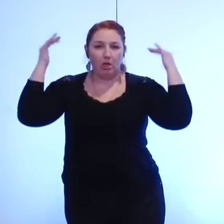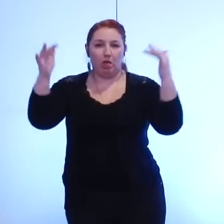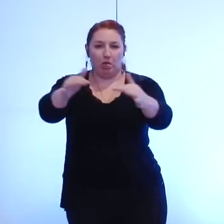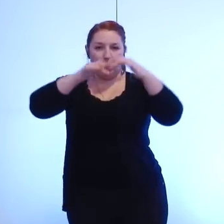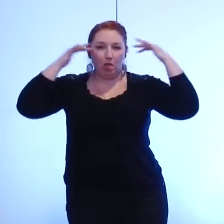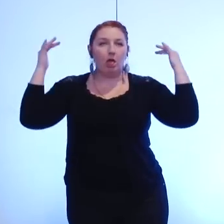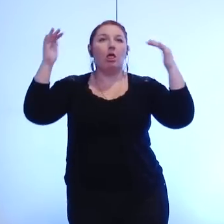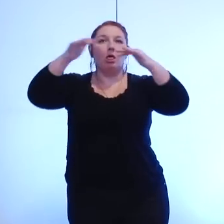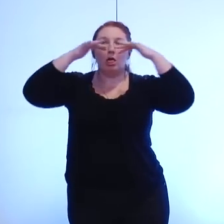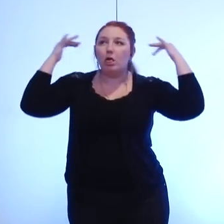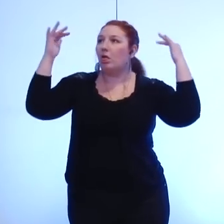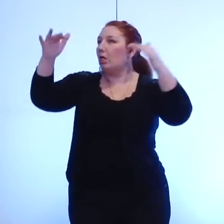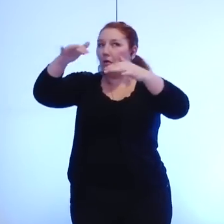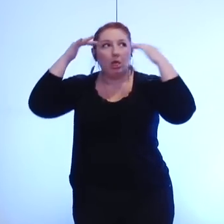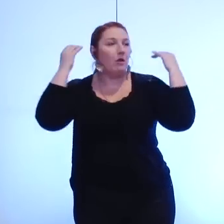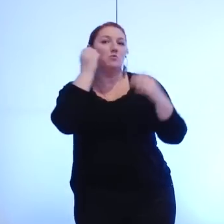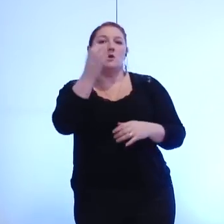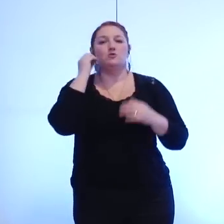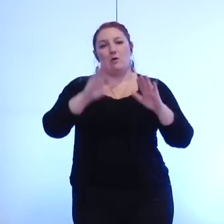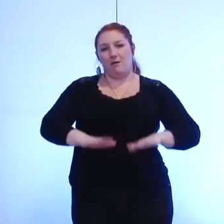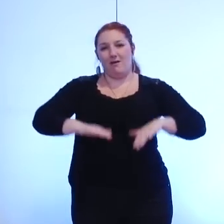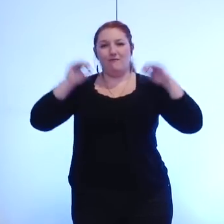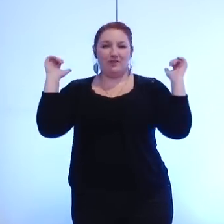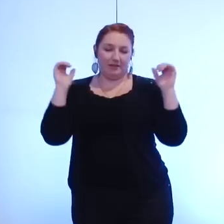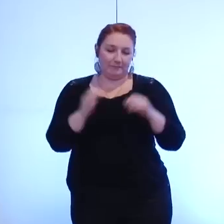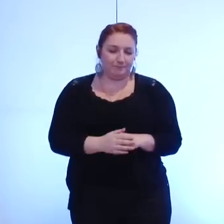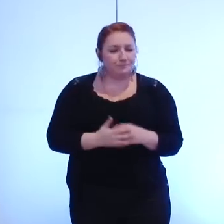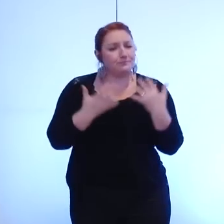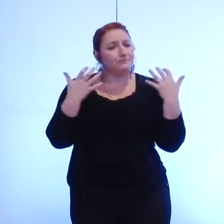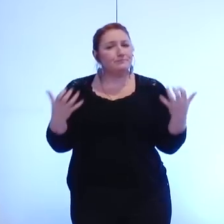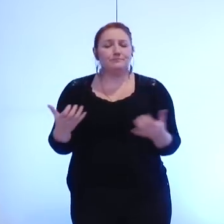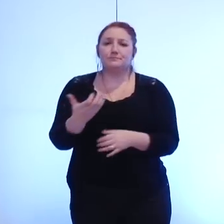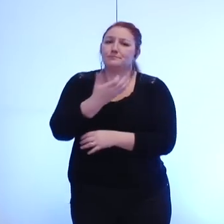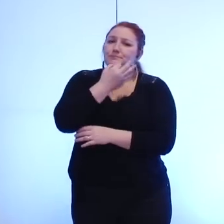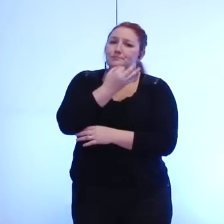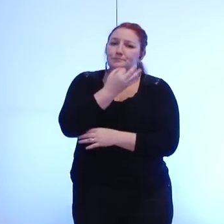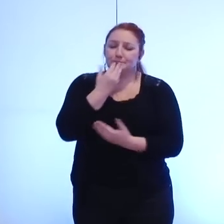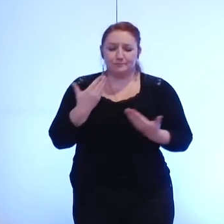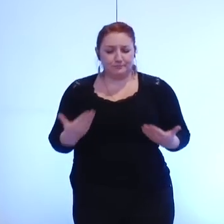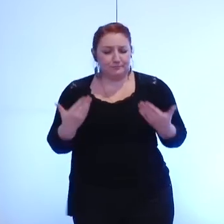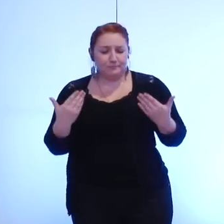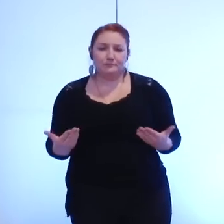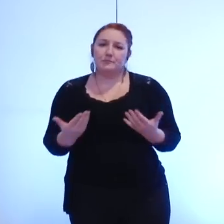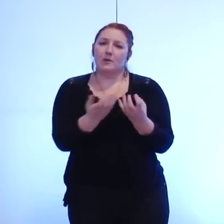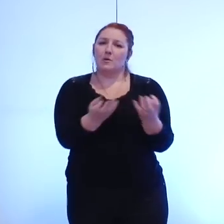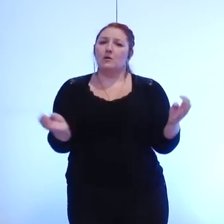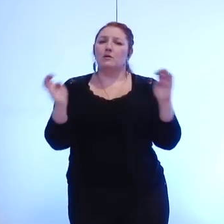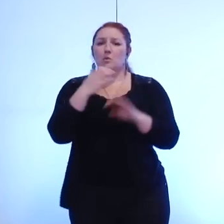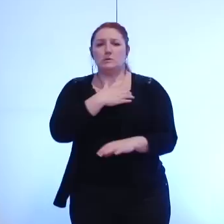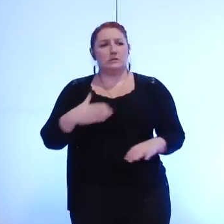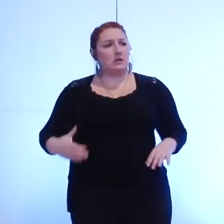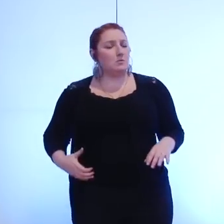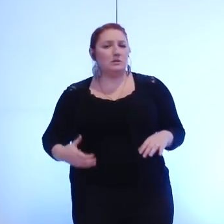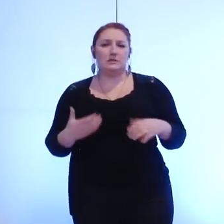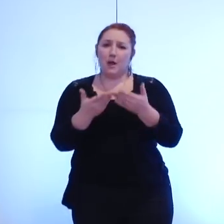Et je voudrais surtout profiter de l'ouverture de ce conseil municipal pour remercier publiquement et chaleureusement les